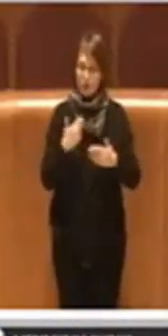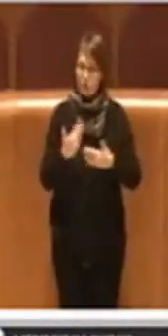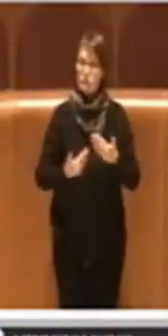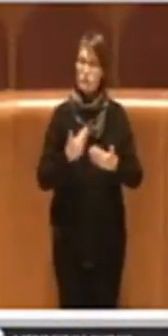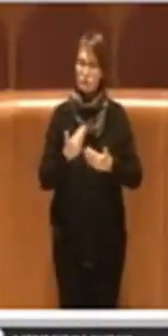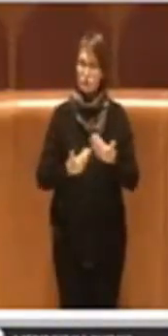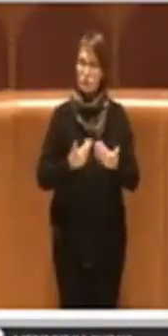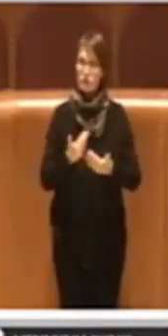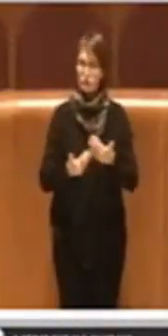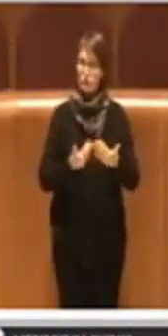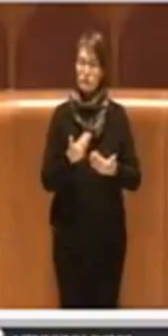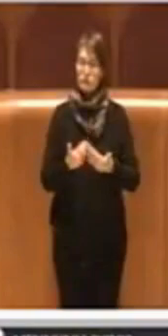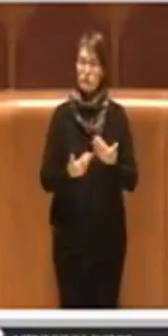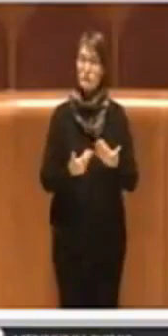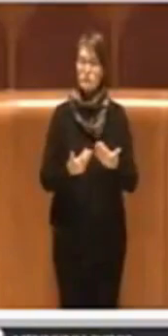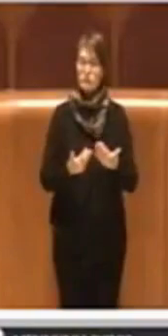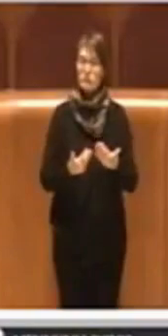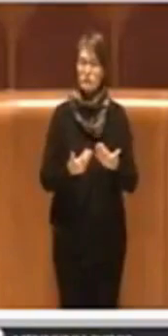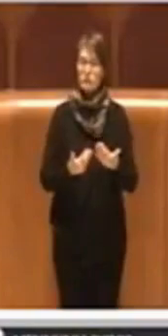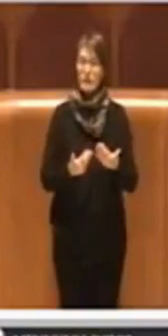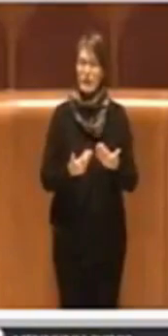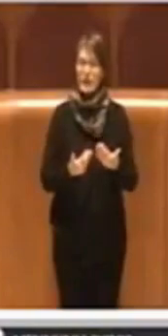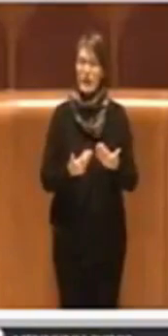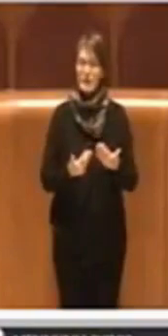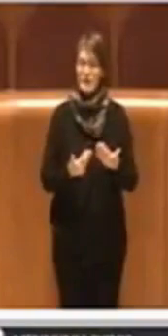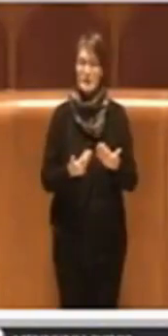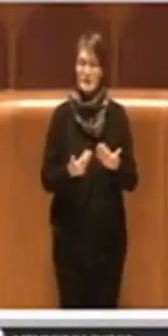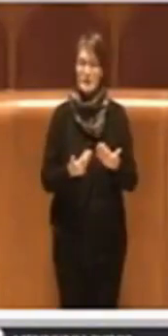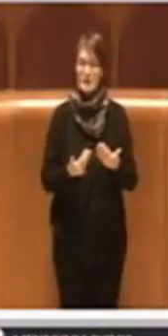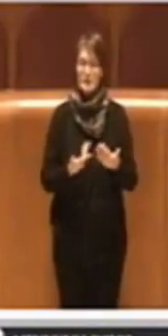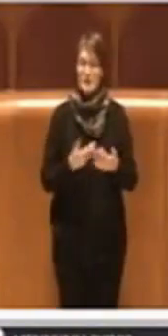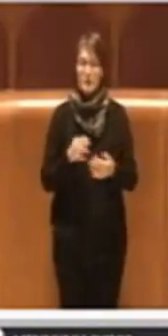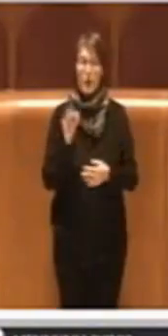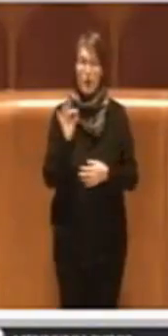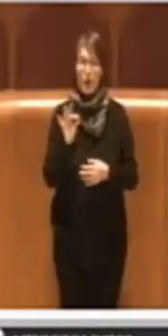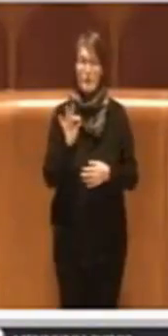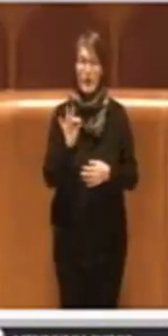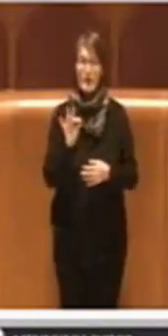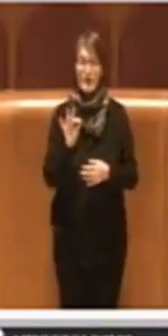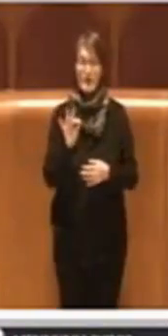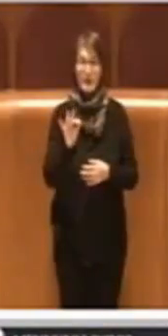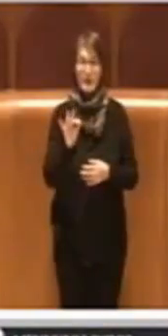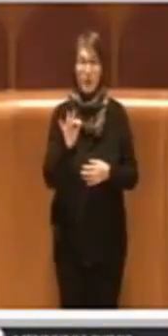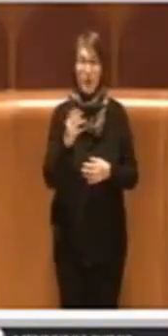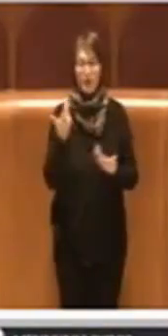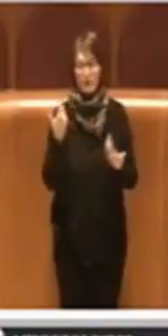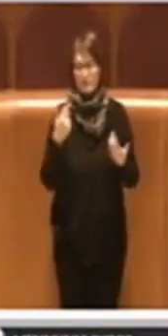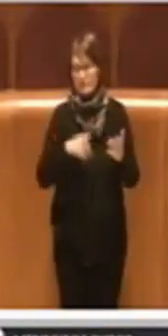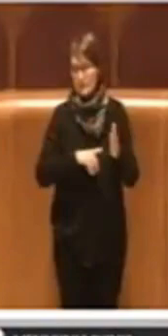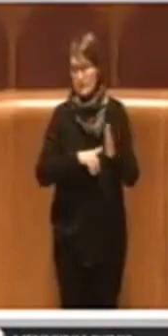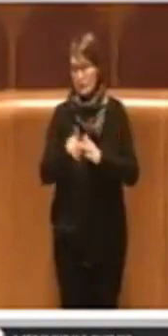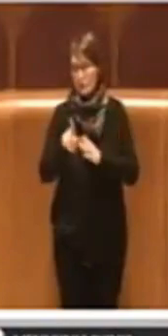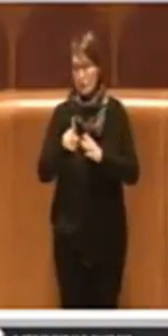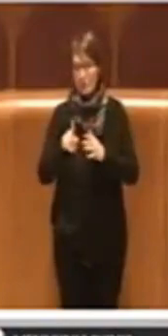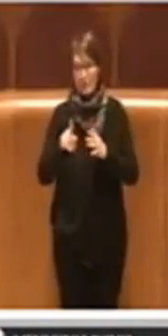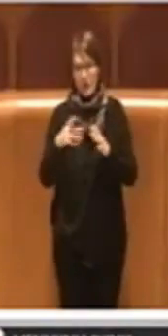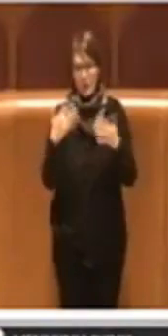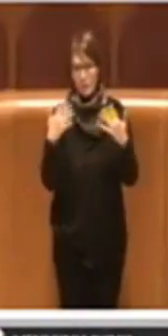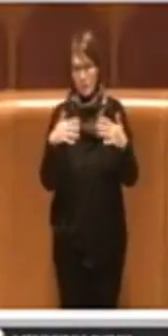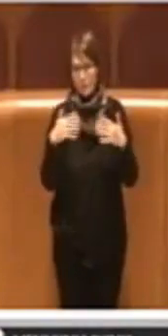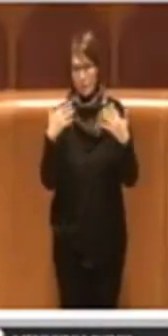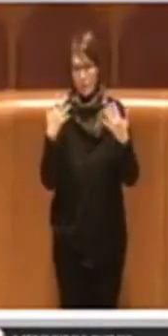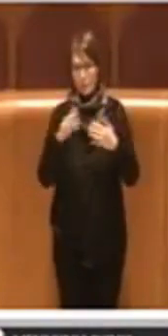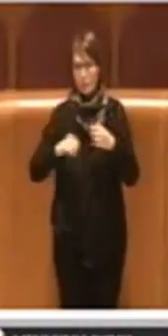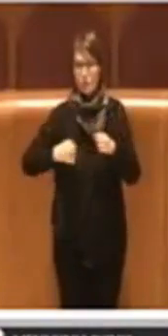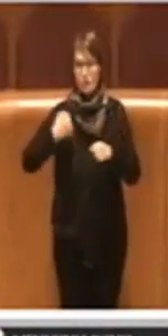a caso un risultato più che storico, perché ricordiamo che il tema delle